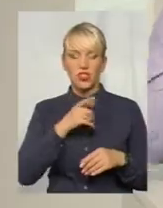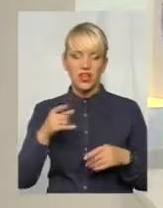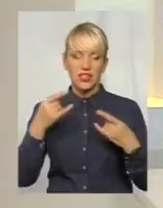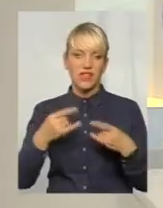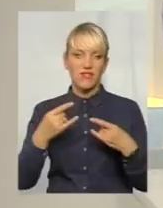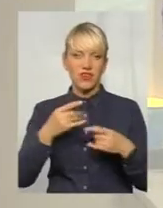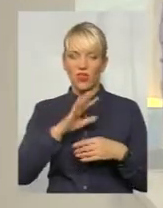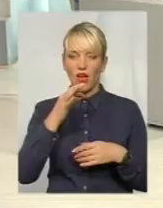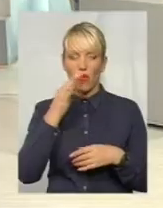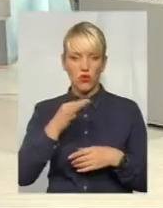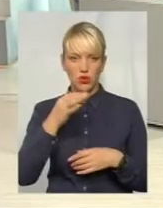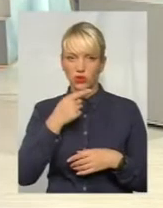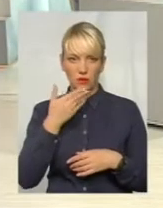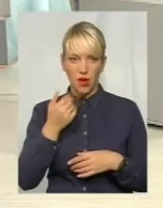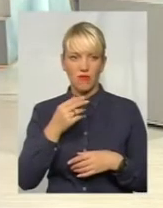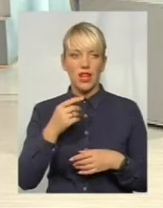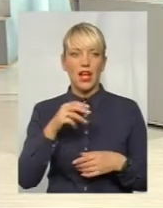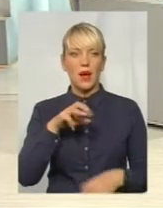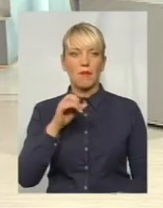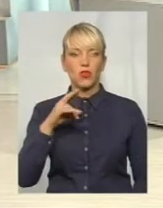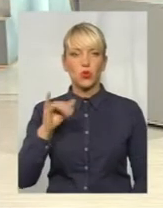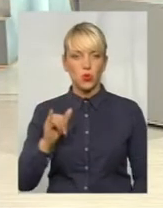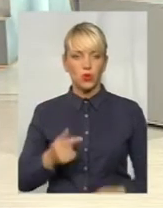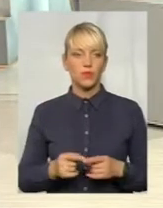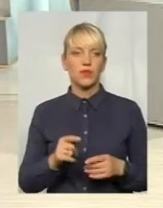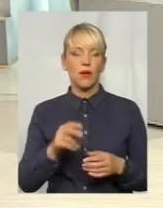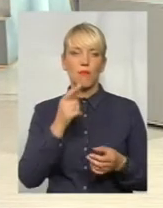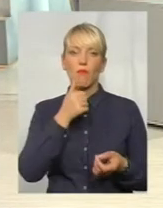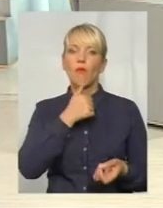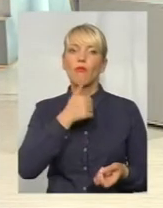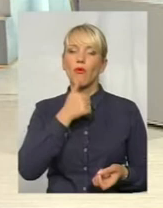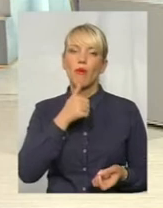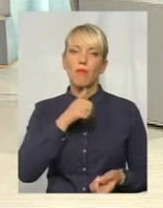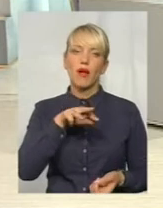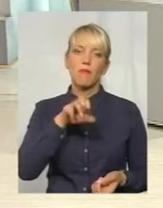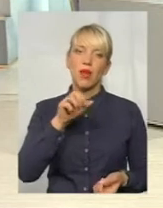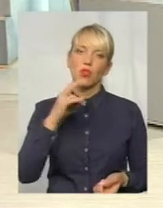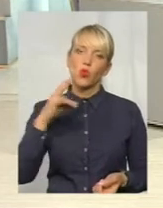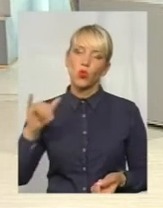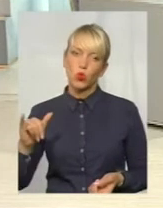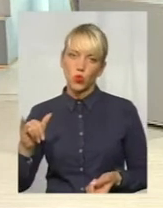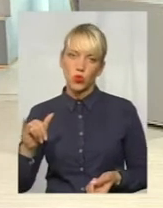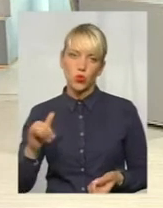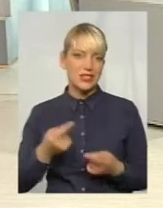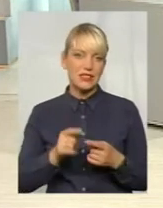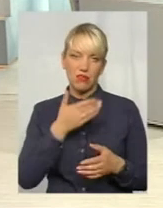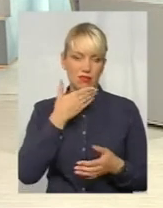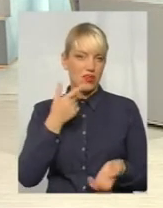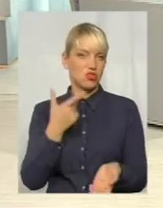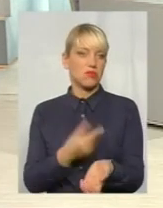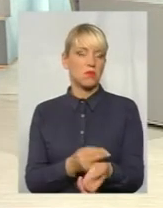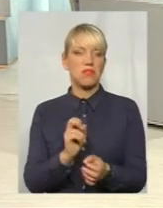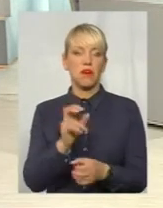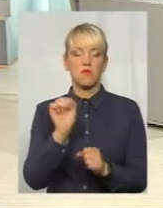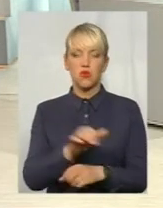про МАНТУ, але ви вже згадали проба МАНТУ. Вона навіть називається проба МАНТУ, це ж не щеплення. не щеплення. Як можна не пустити